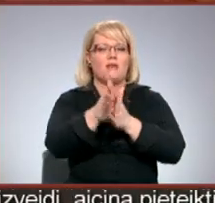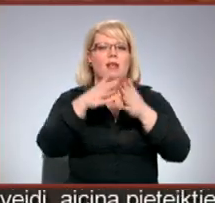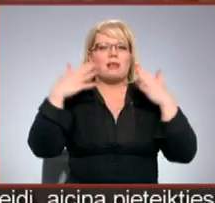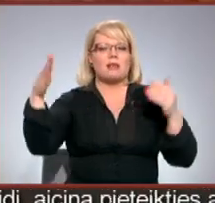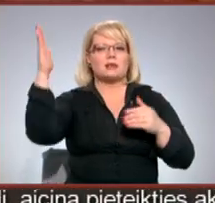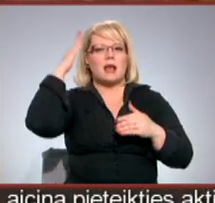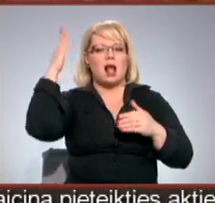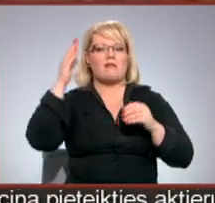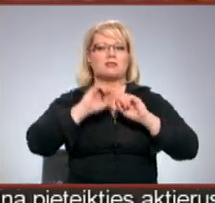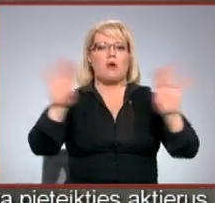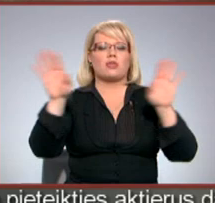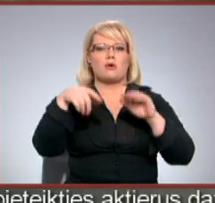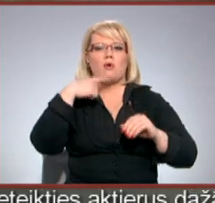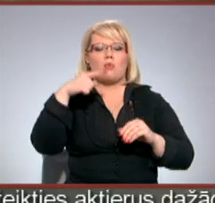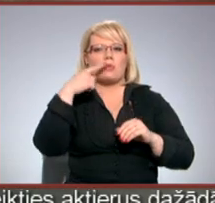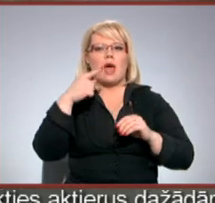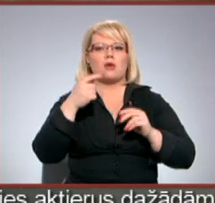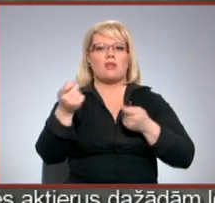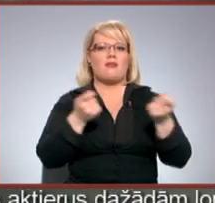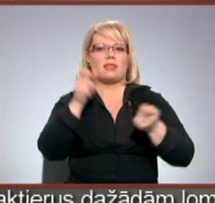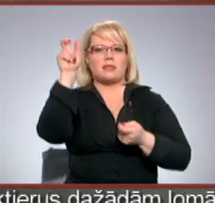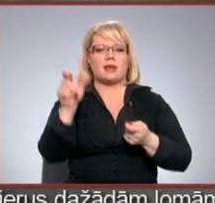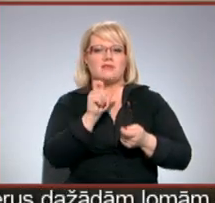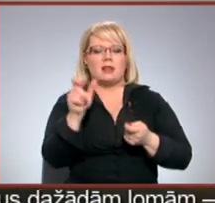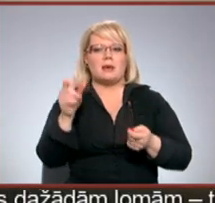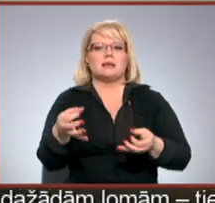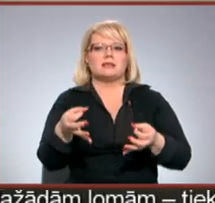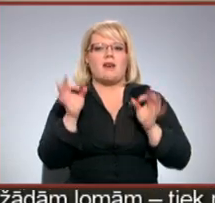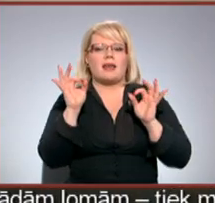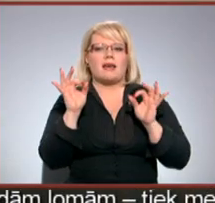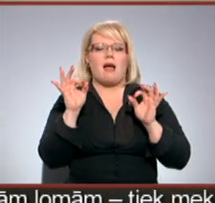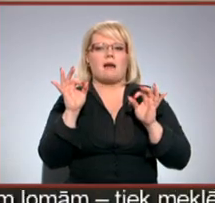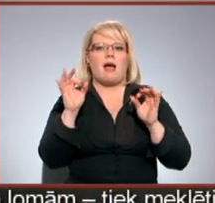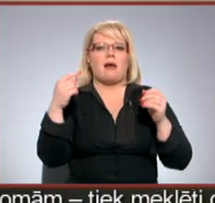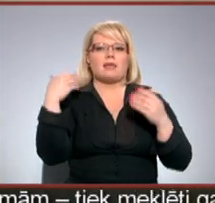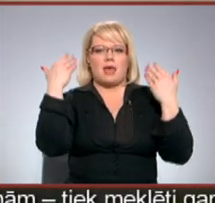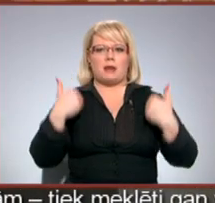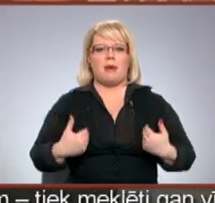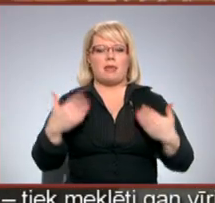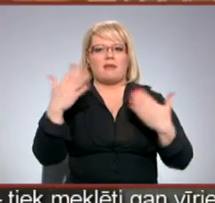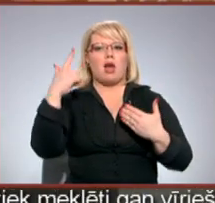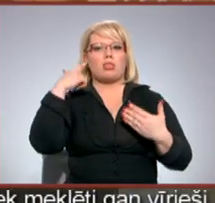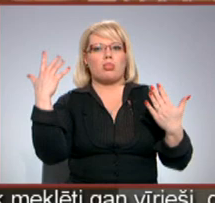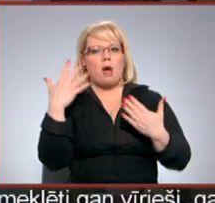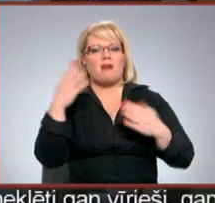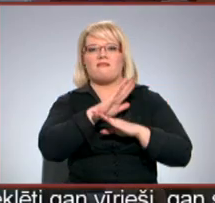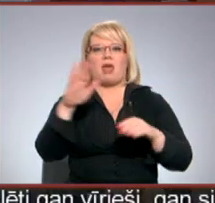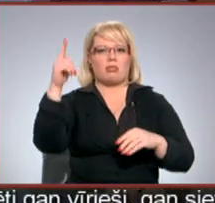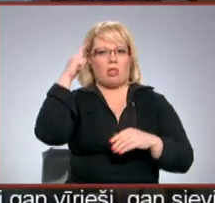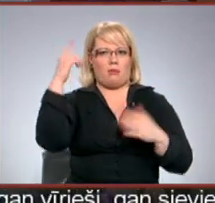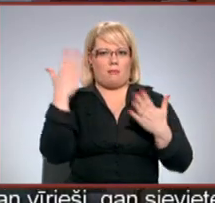galvas motīvs, kas runājot kuratoris vārdiem, ir sarežģītākā un svarīgākā fiziskā ķermeņa daļa, kurā vainu domā vai tomēr nedomā.